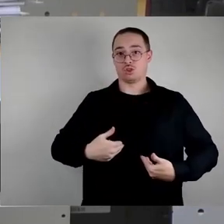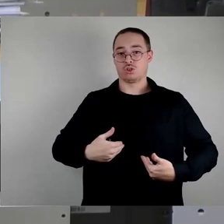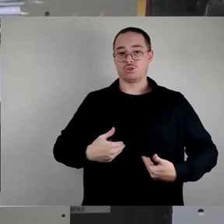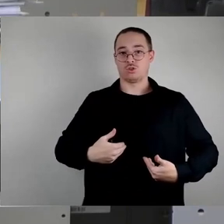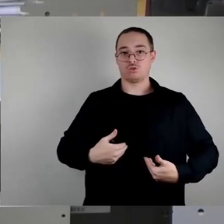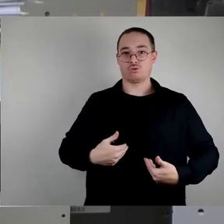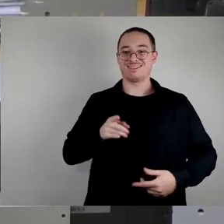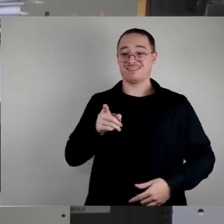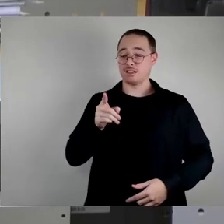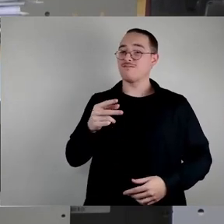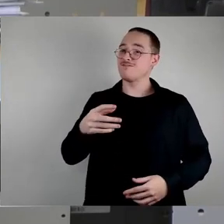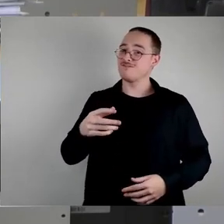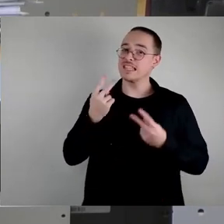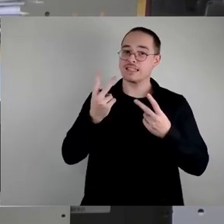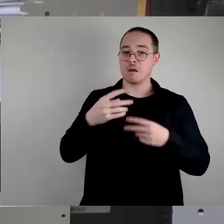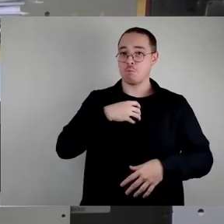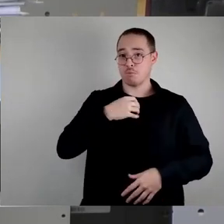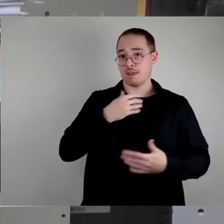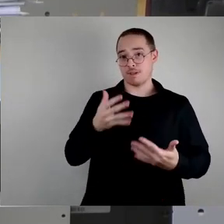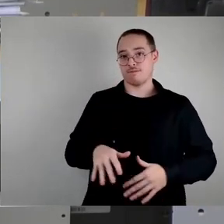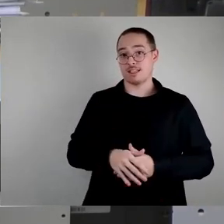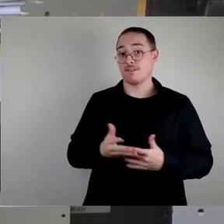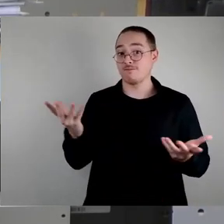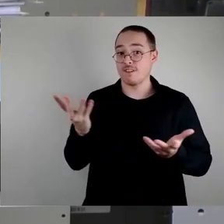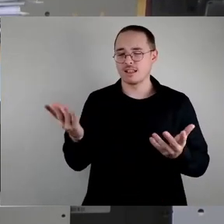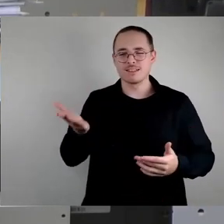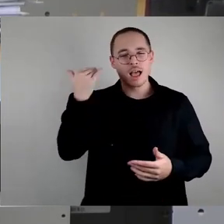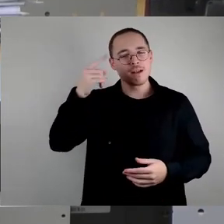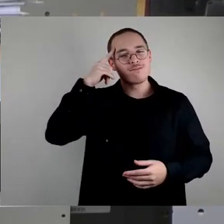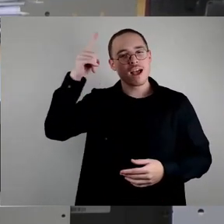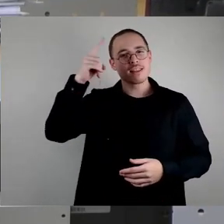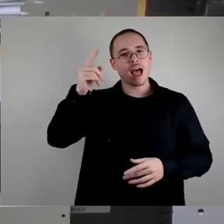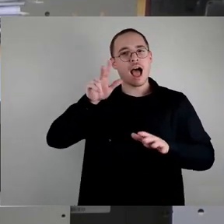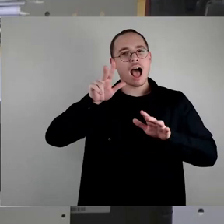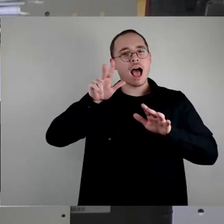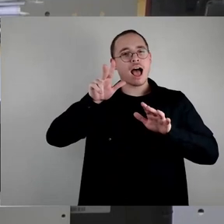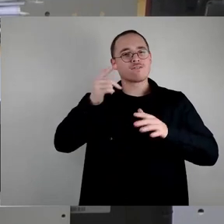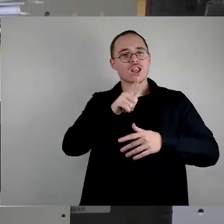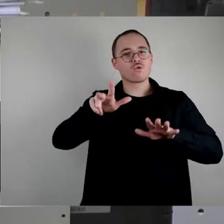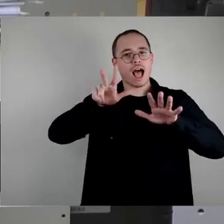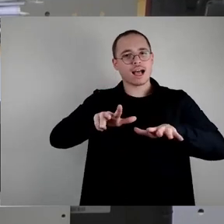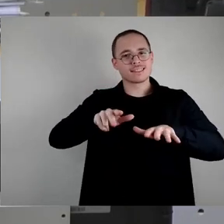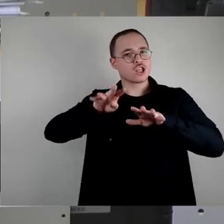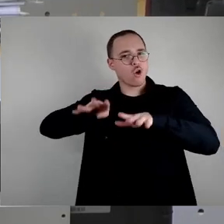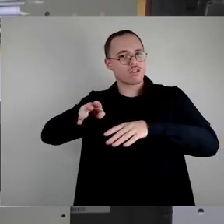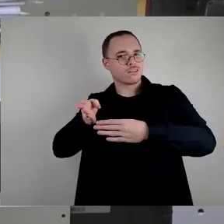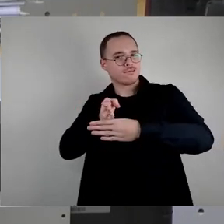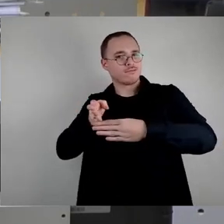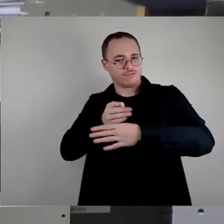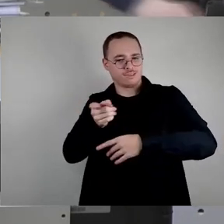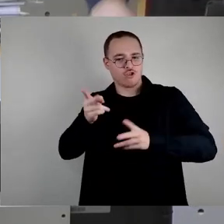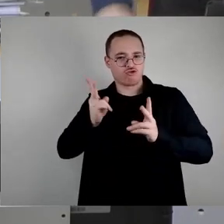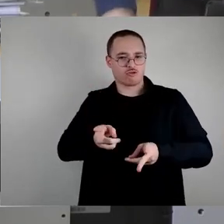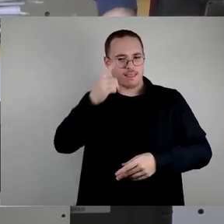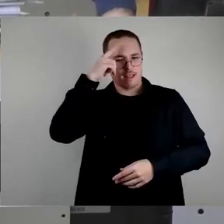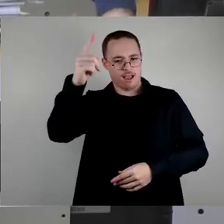Problem angesprochen. Weil ich erinnere mich noch sehr gut an die Debatte, die wir damals 18, 19 auch hier öffentlich im Stadtrat geführt haben. Und damals war, so habe ich